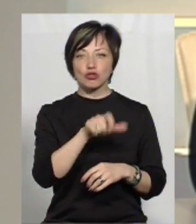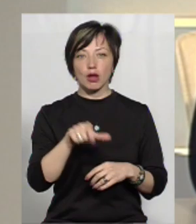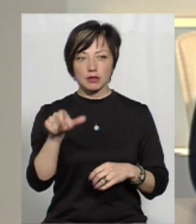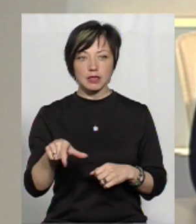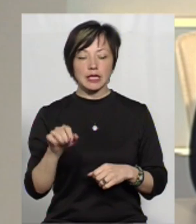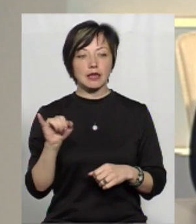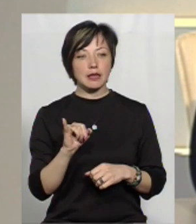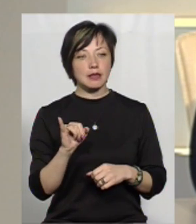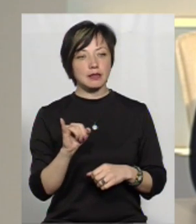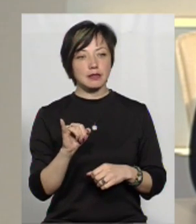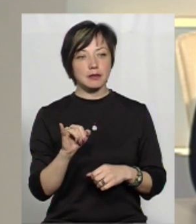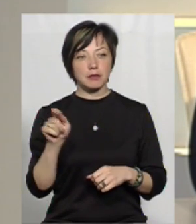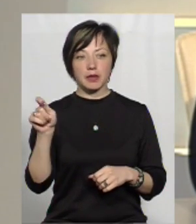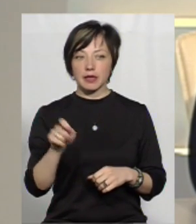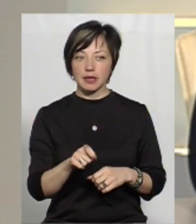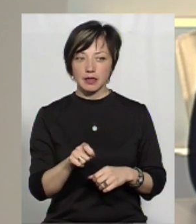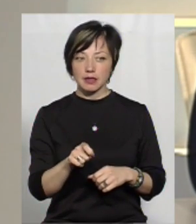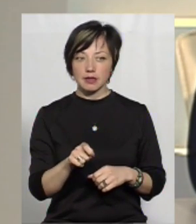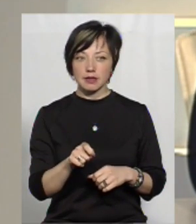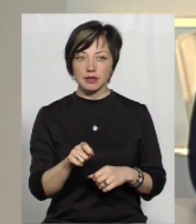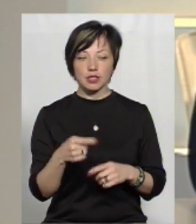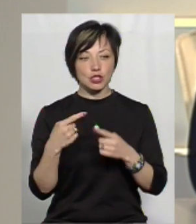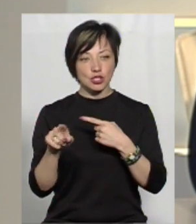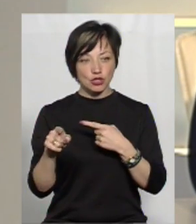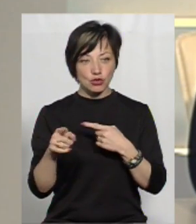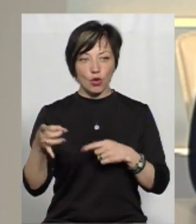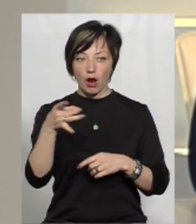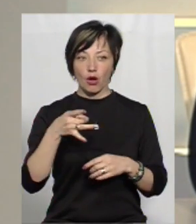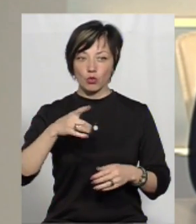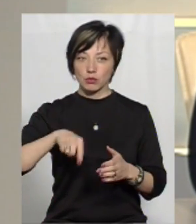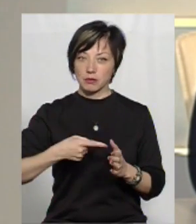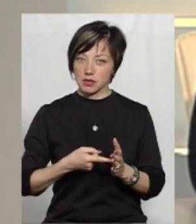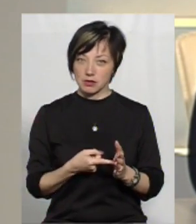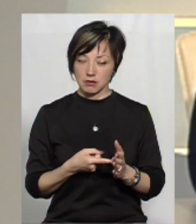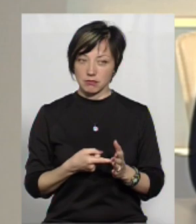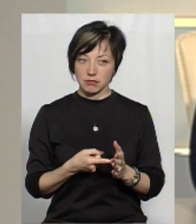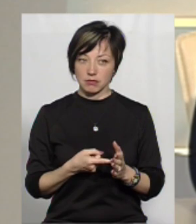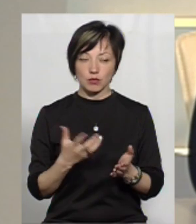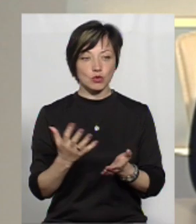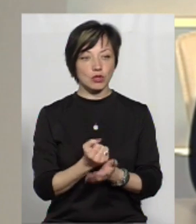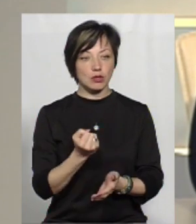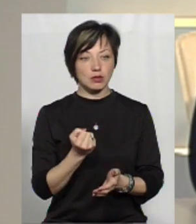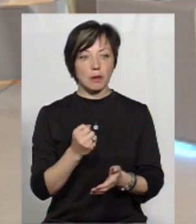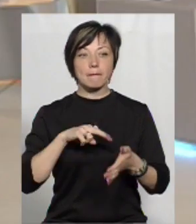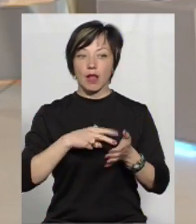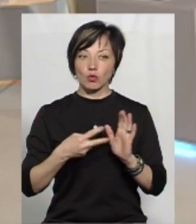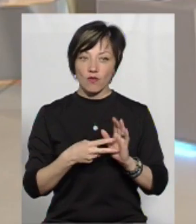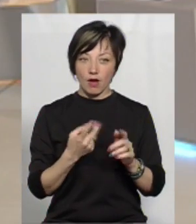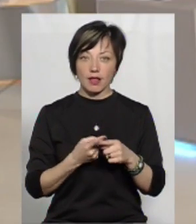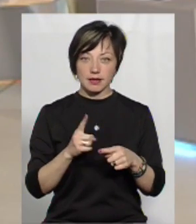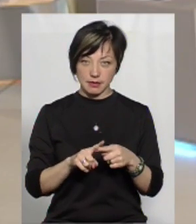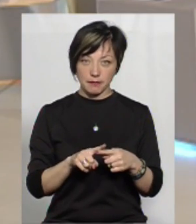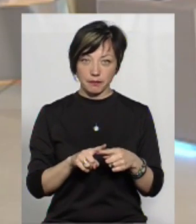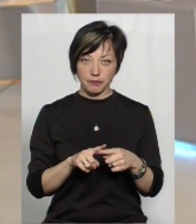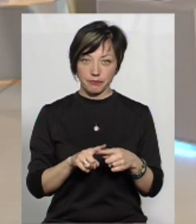і вони приїхали з іншого кінця міста. Вони, виходить, планували